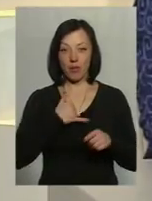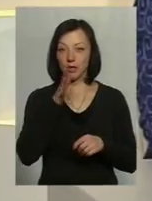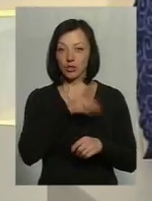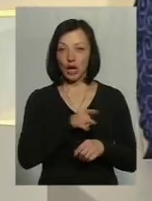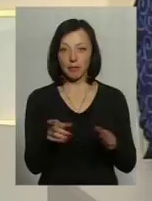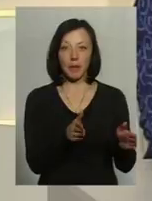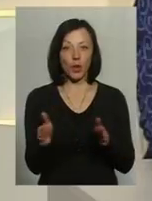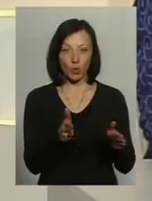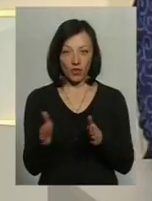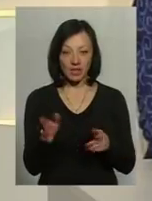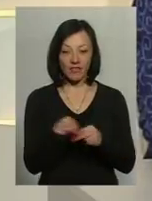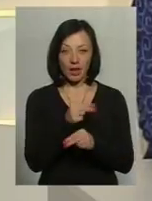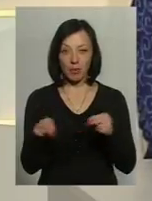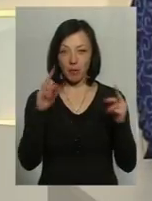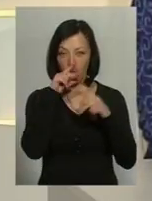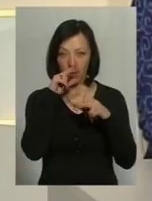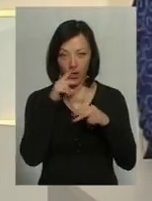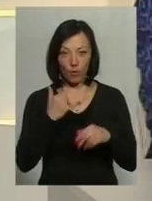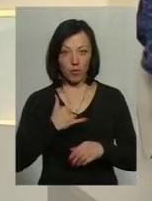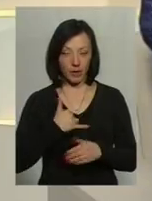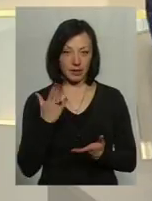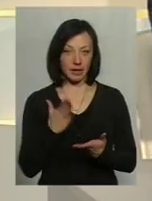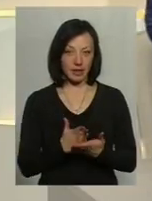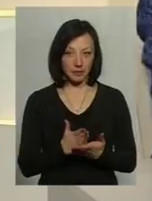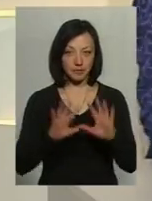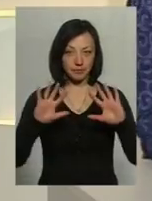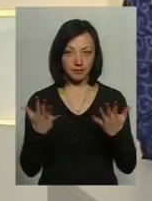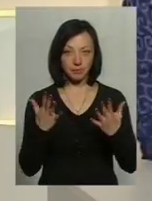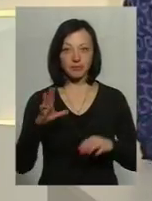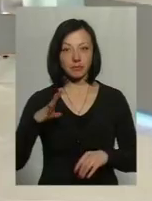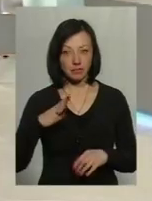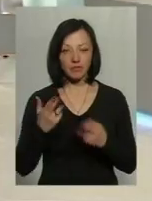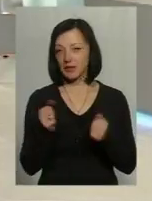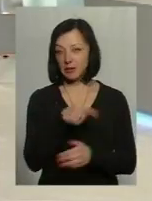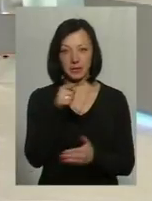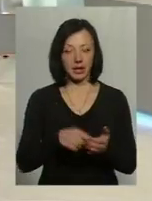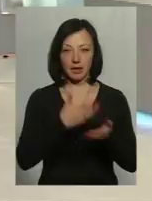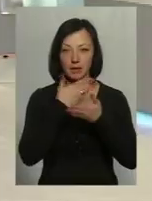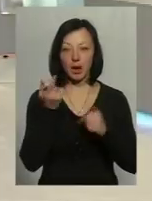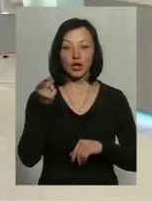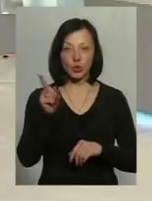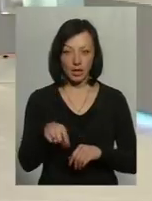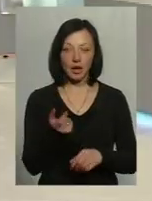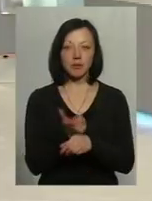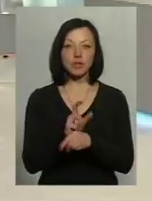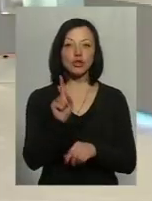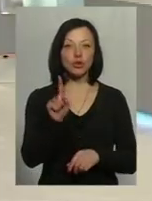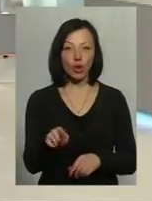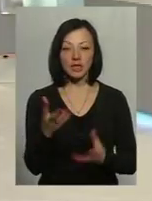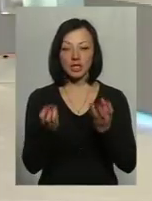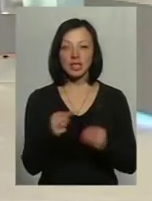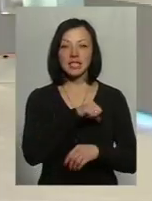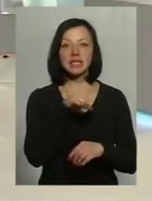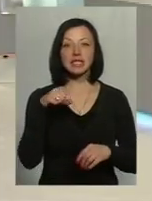час підготуватися і виправити всі огріхи, які в мене, якщо раптом, були? Питань нема. Тільки тоді, більше того, якщо він ще й